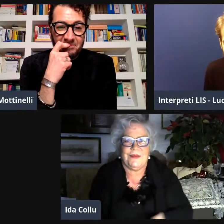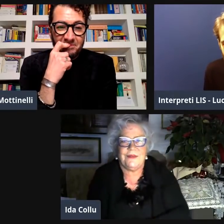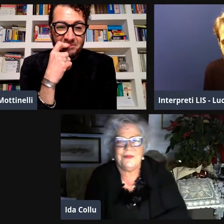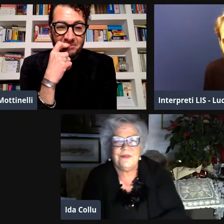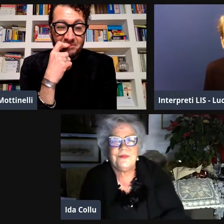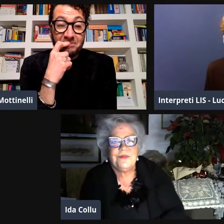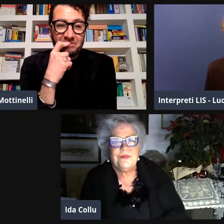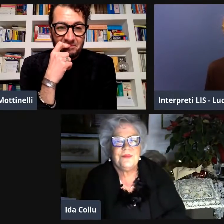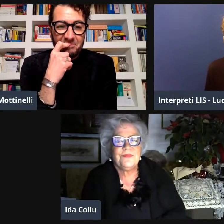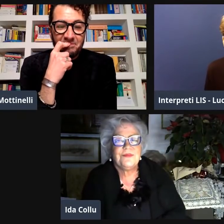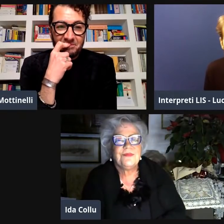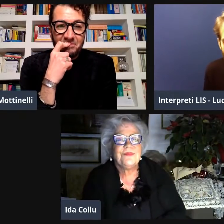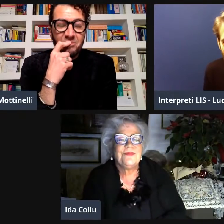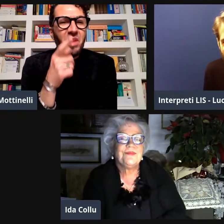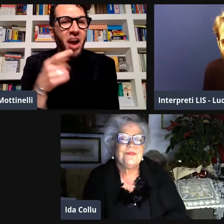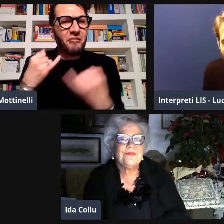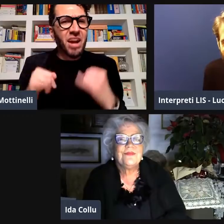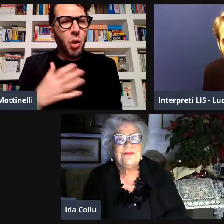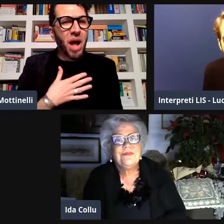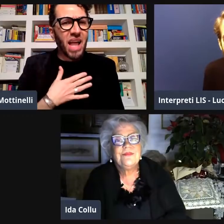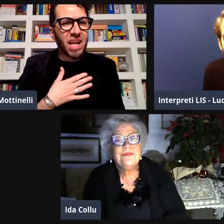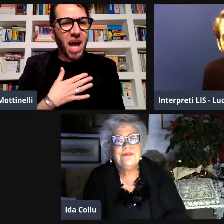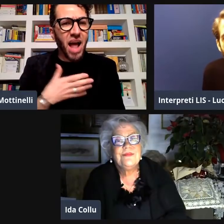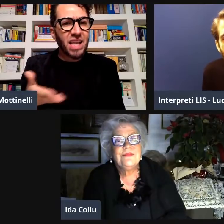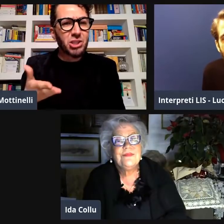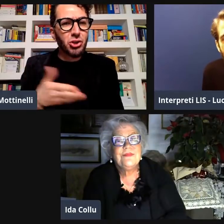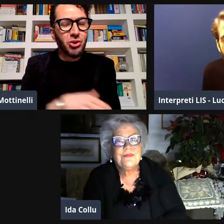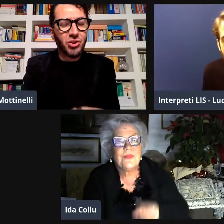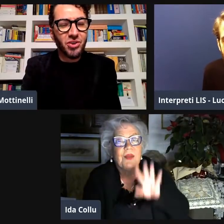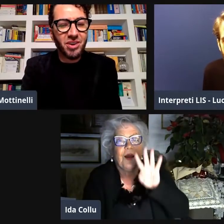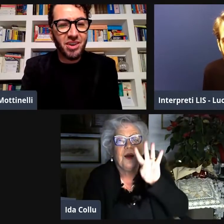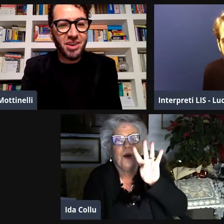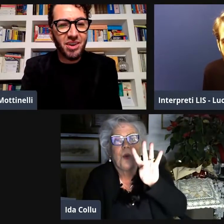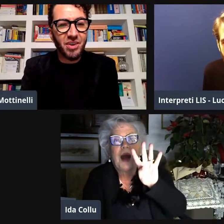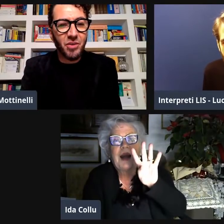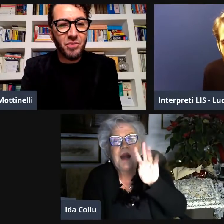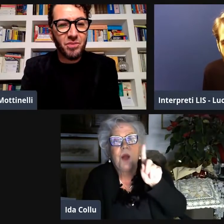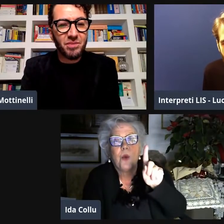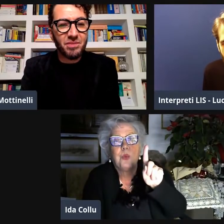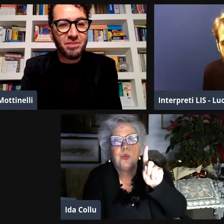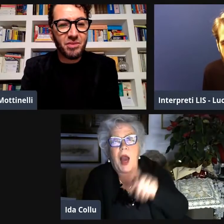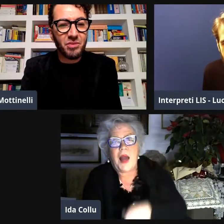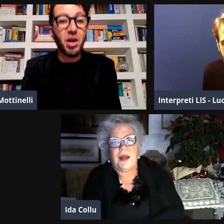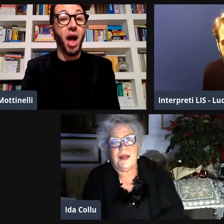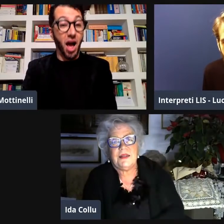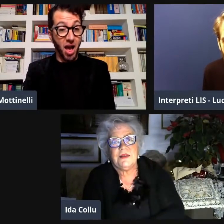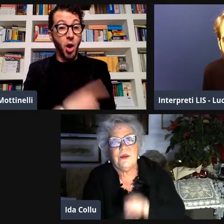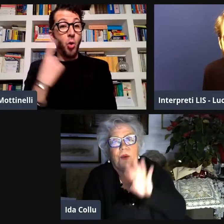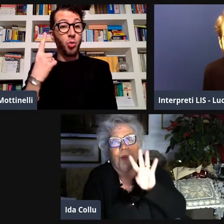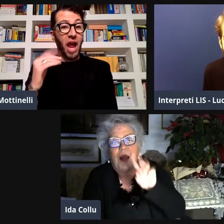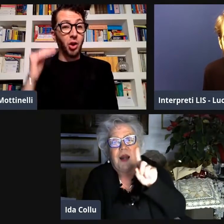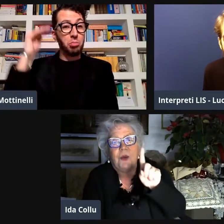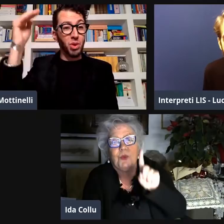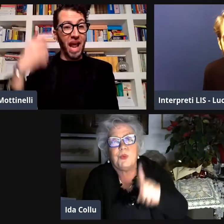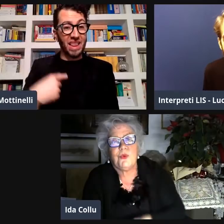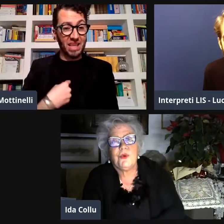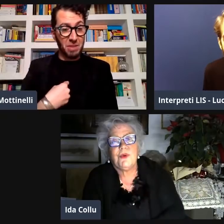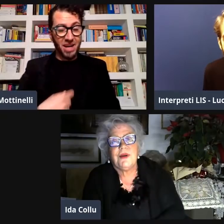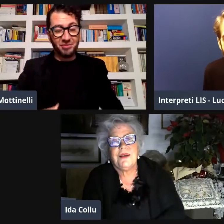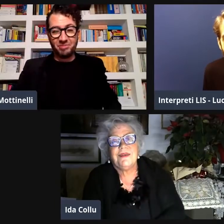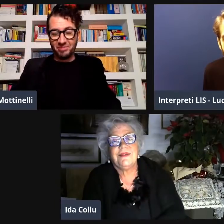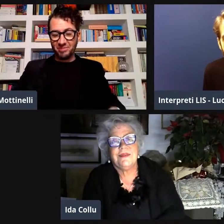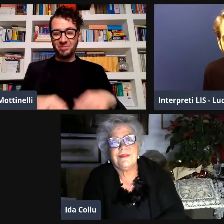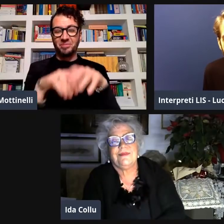erano fratelli sorelle quanti anni ha tuo figlio? quarantuno ah